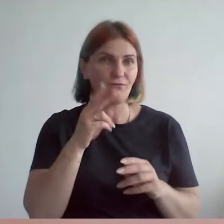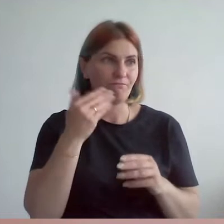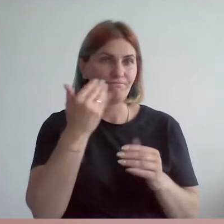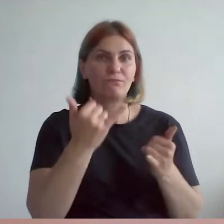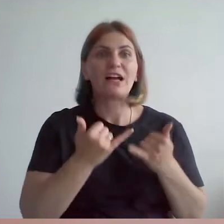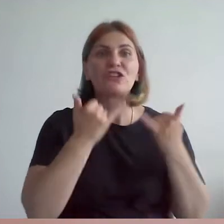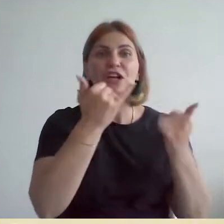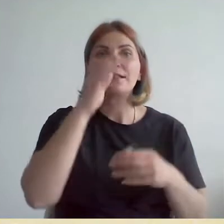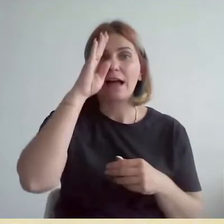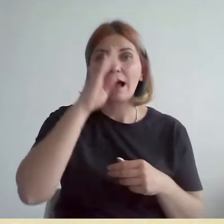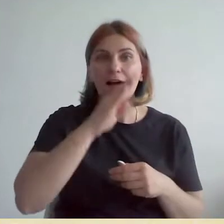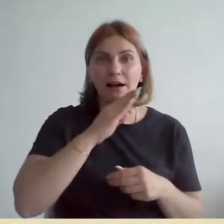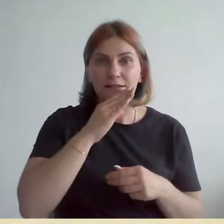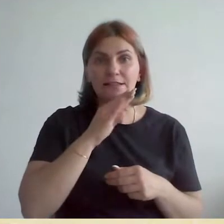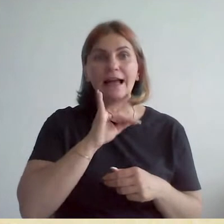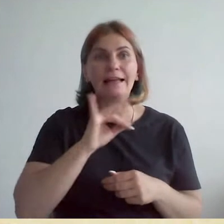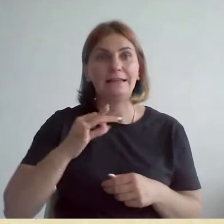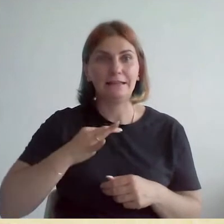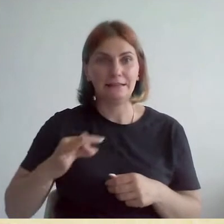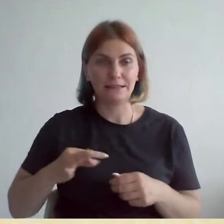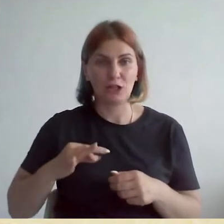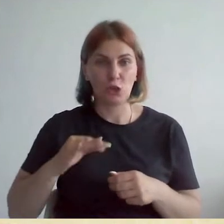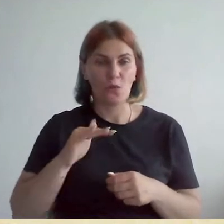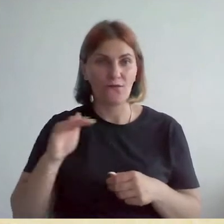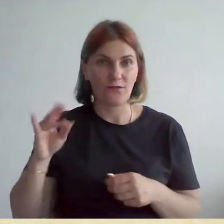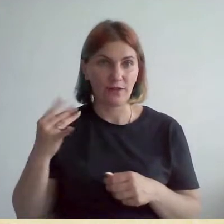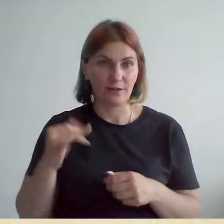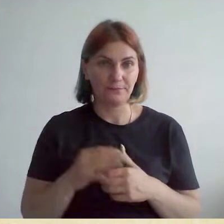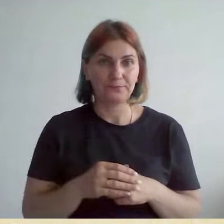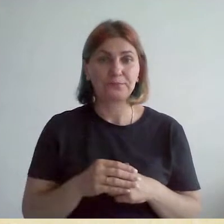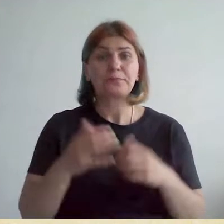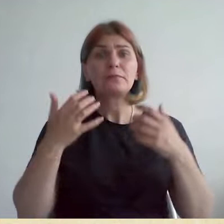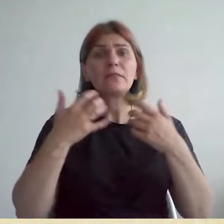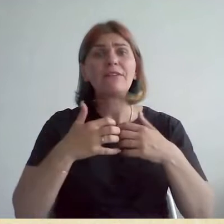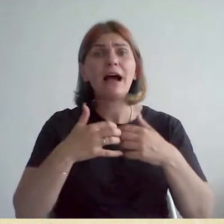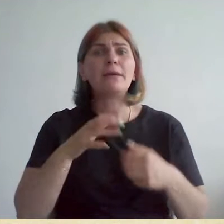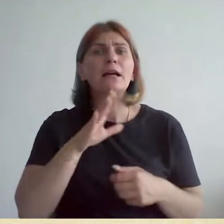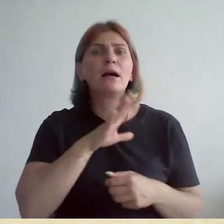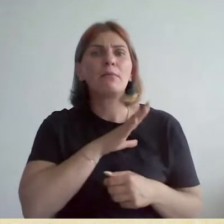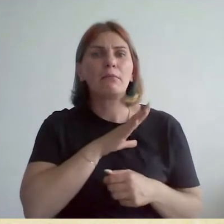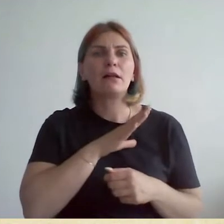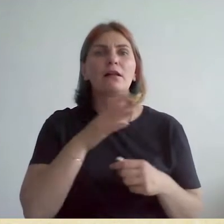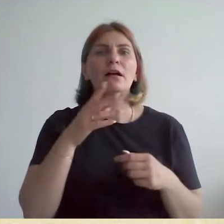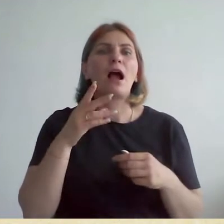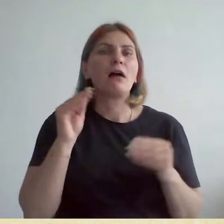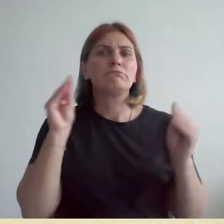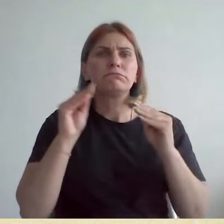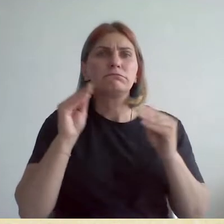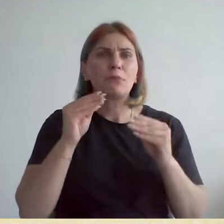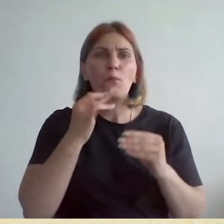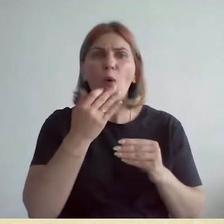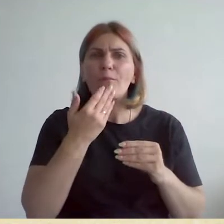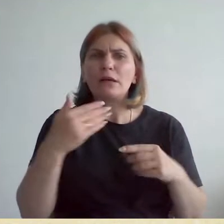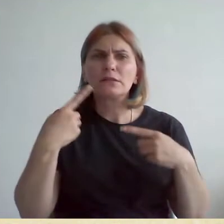подразумевая себя сыновей. И фабрика была оснащена по последнему слову техники. Какие-то